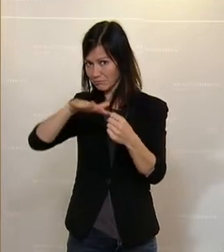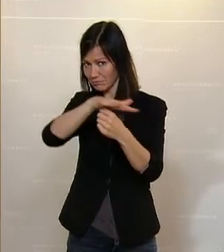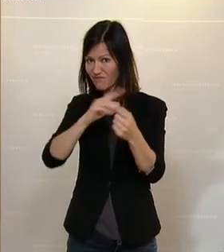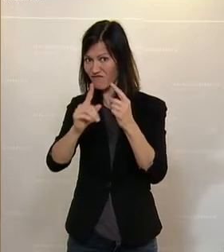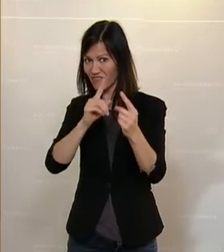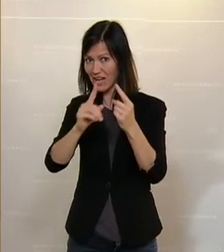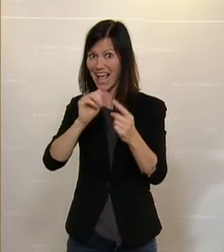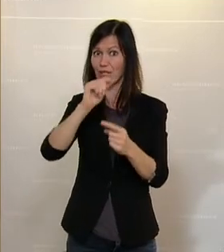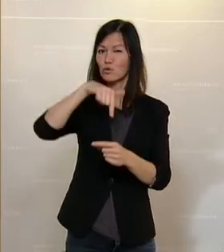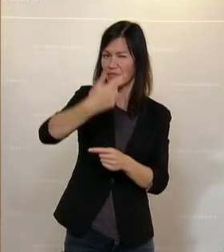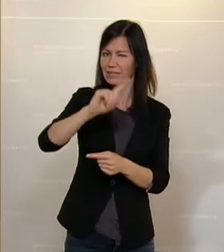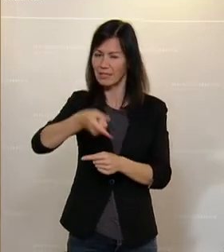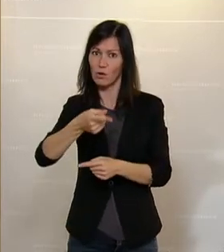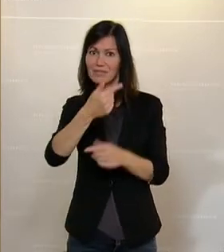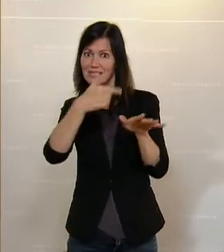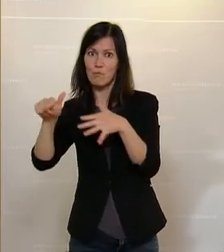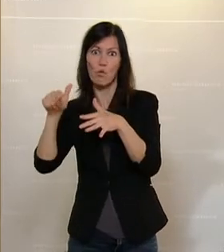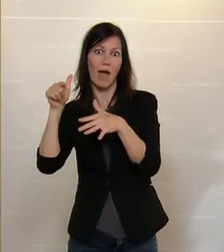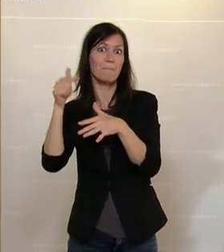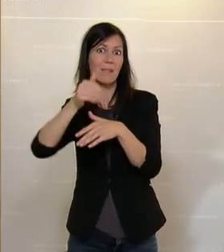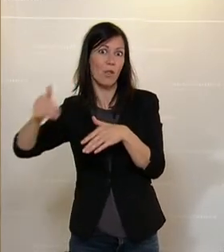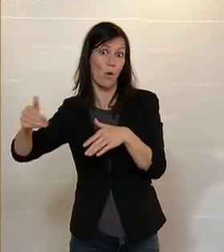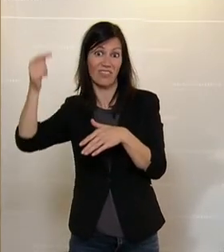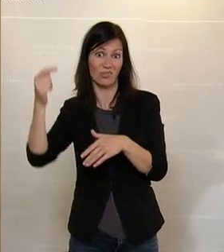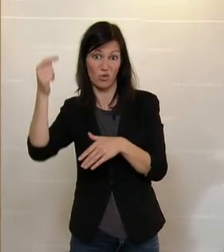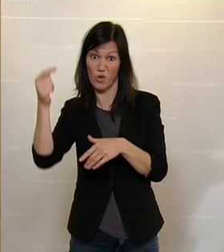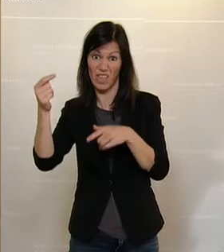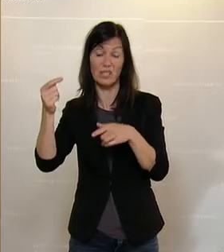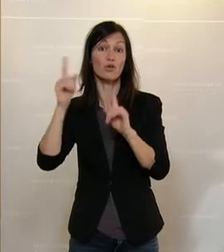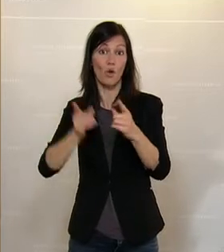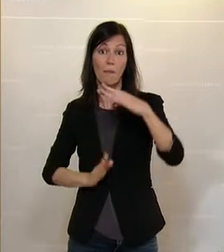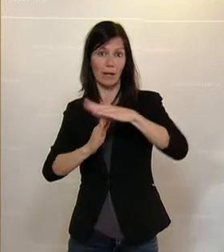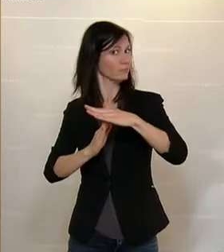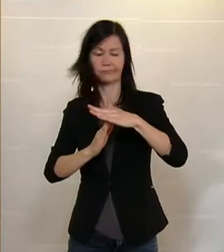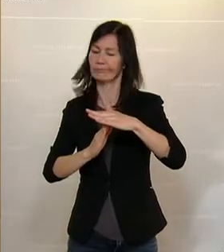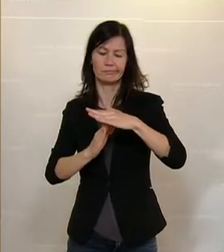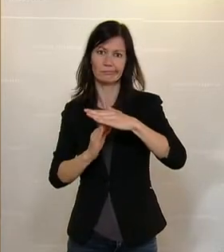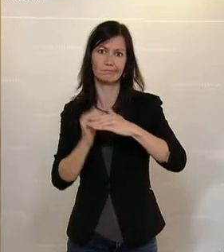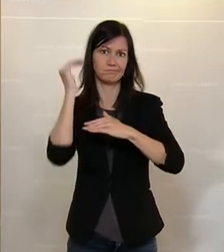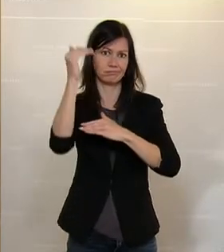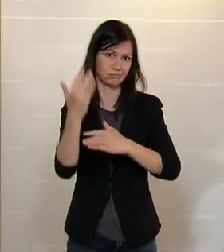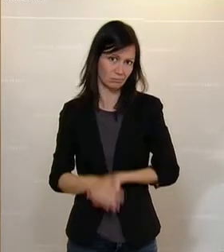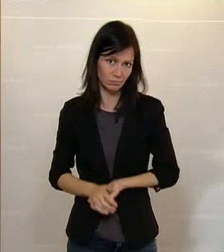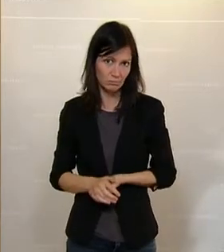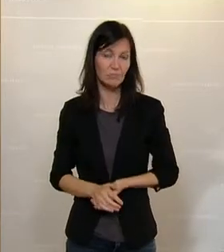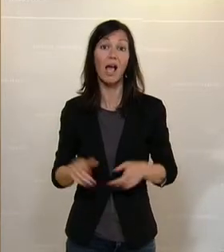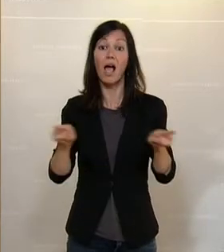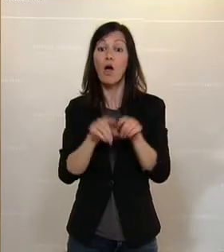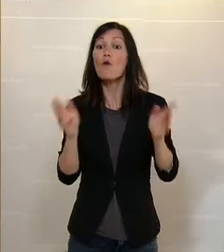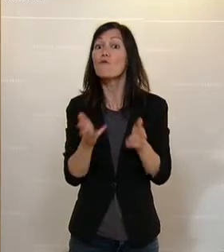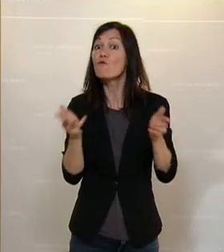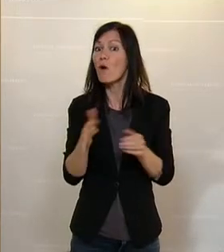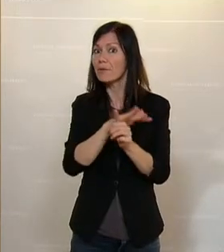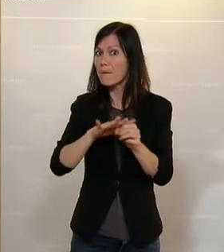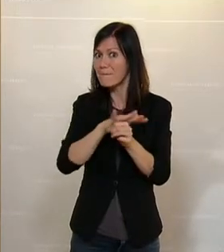21.700 Millionen Tonnen nicht erreicht. Auch der Förderungsbereich wurde